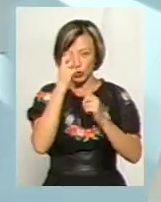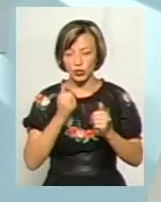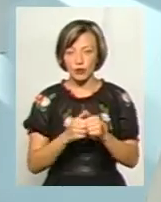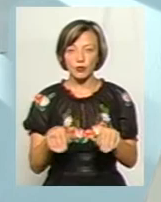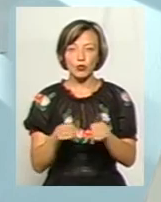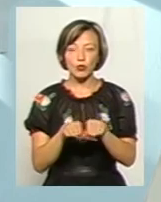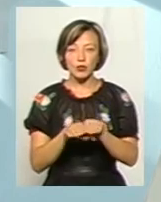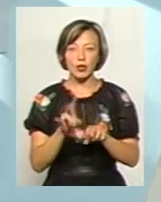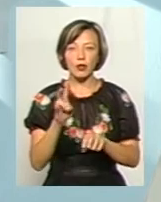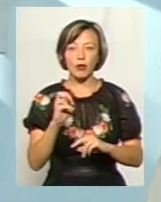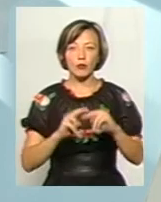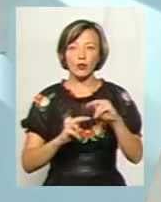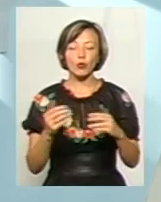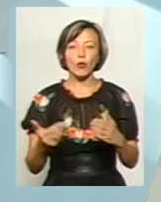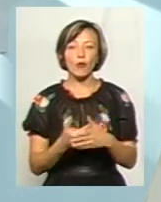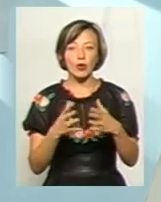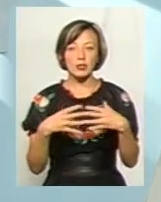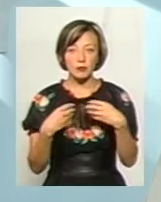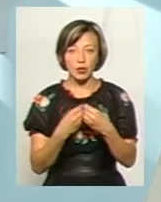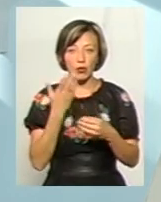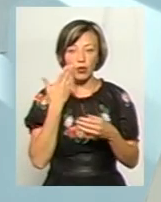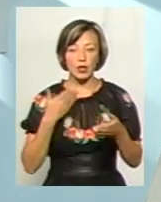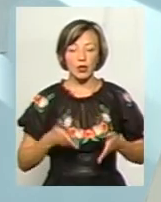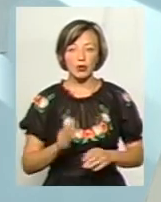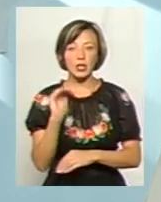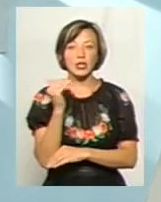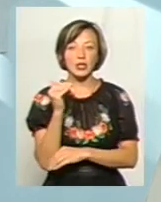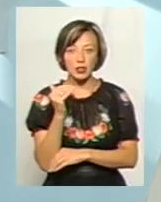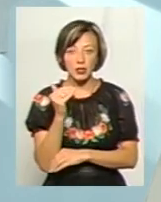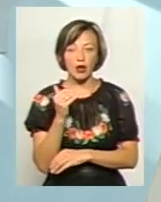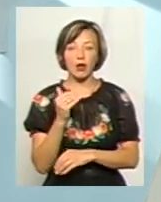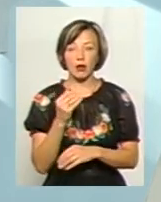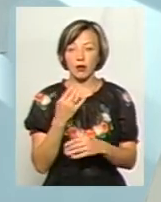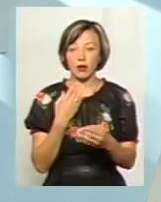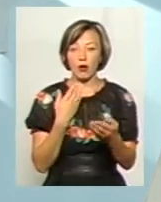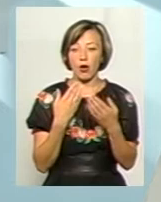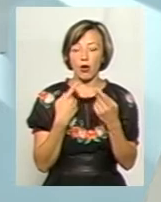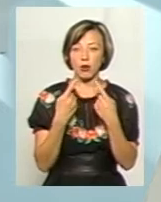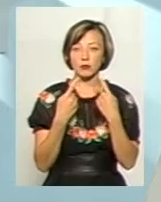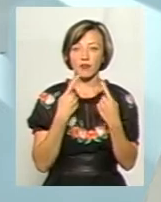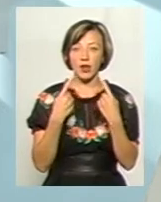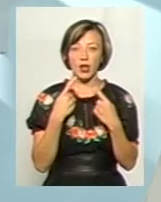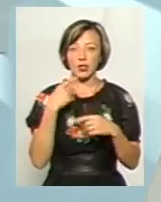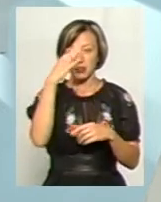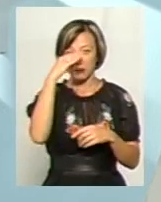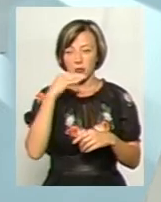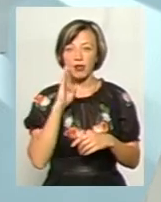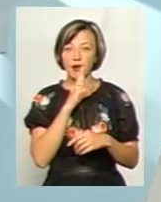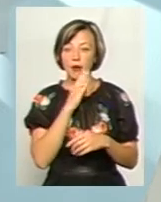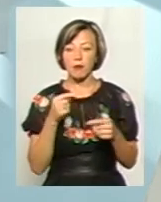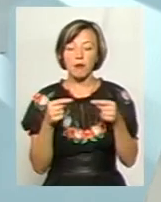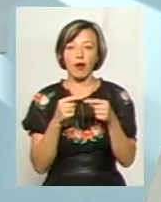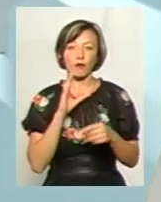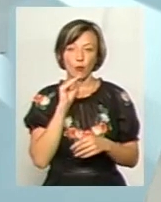схожа, мабуть, на побудову нової сім'ї. Коли в новій сім'ї народжується дитина, вона же розмовляє з батьками якоюсь мовою, певною